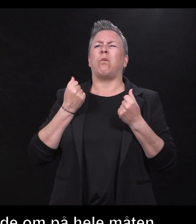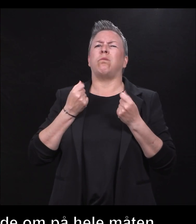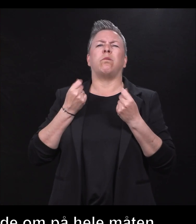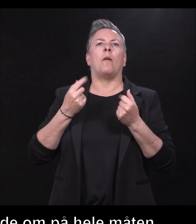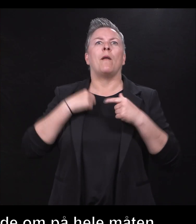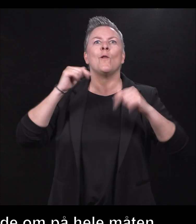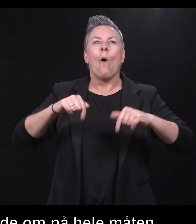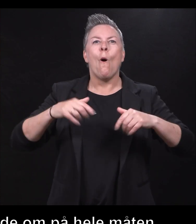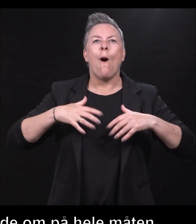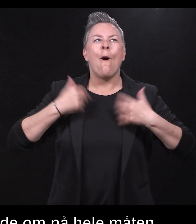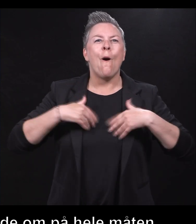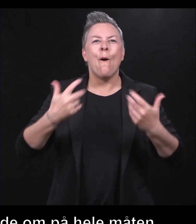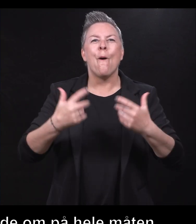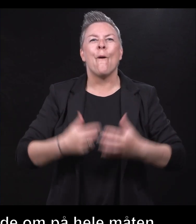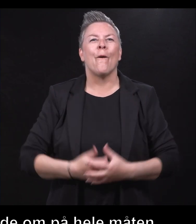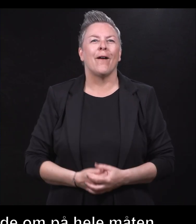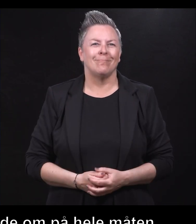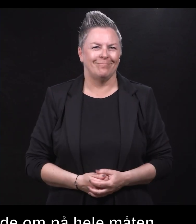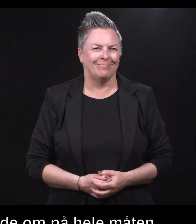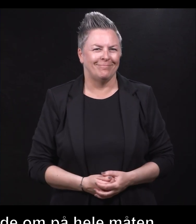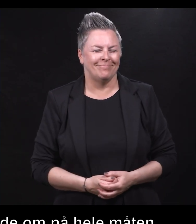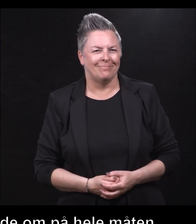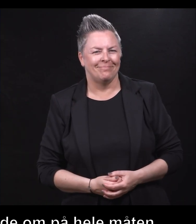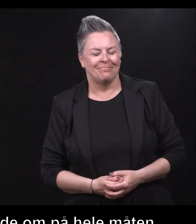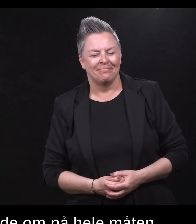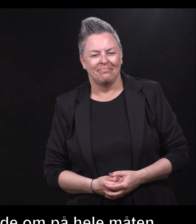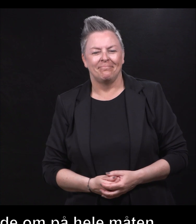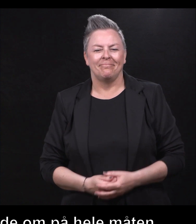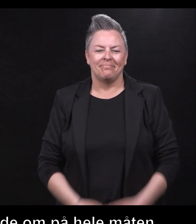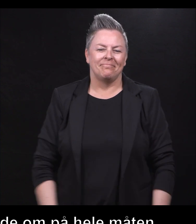spiller kort og leker på dekk. Delfina svømmer gjennom vannet.